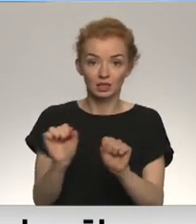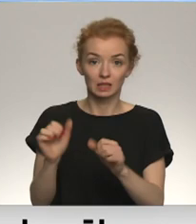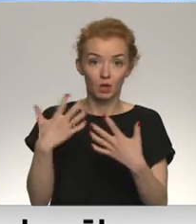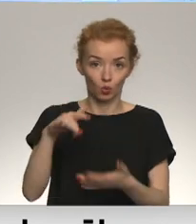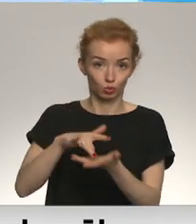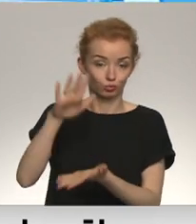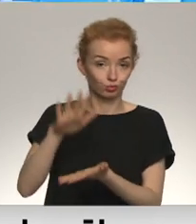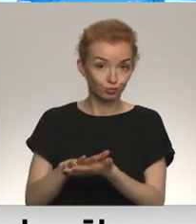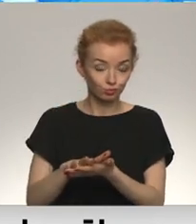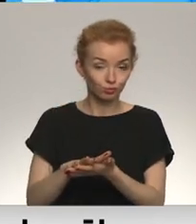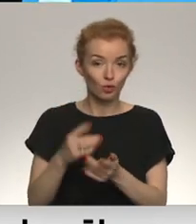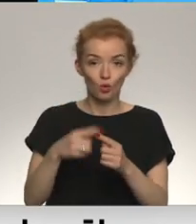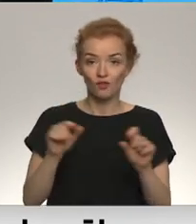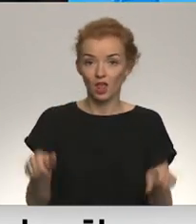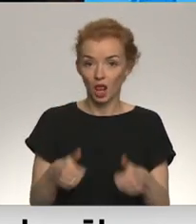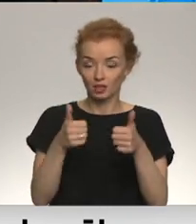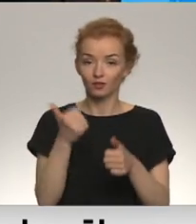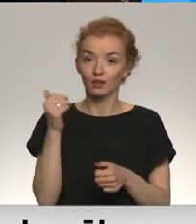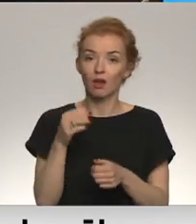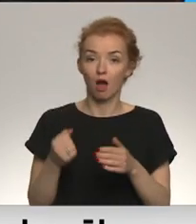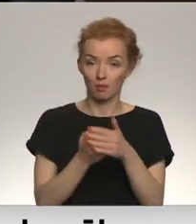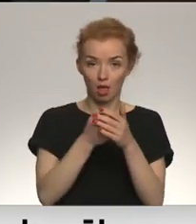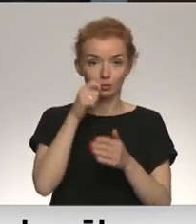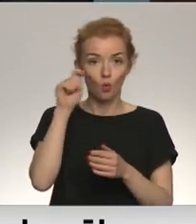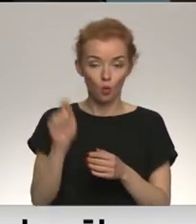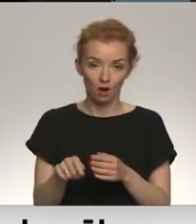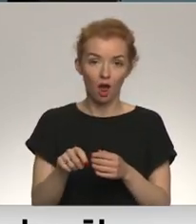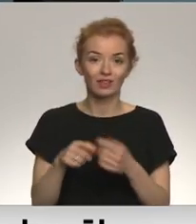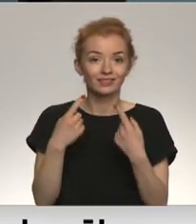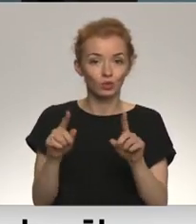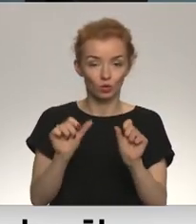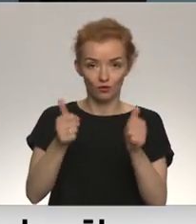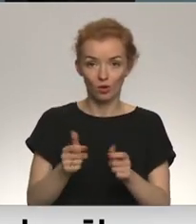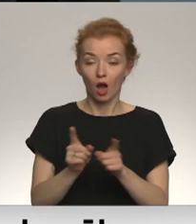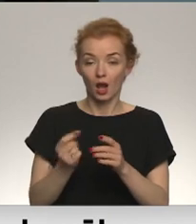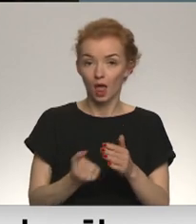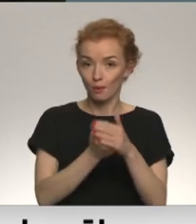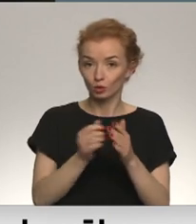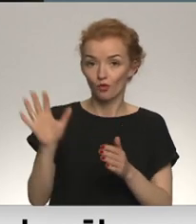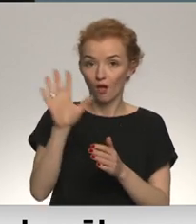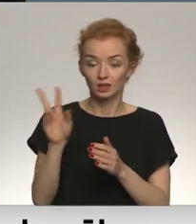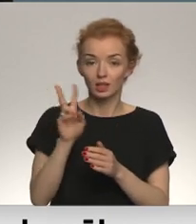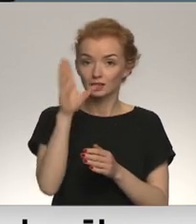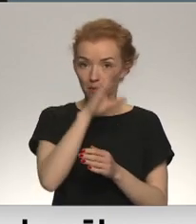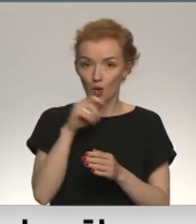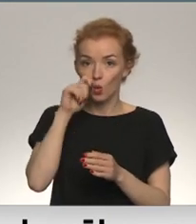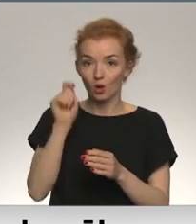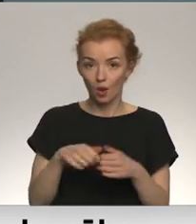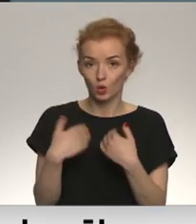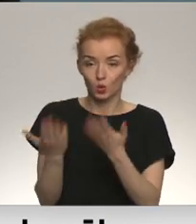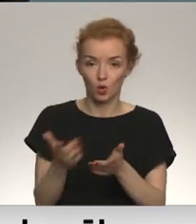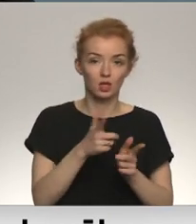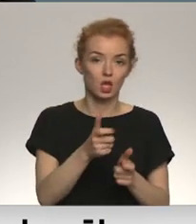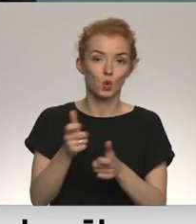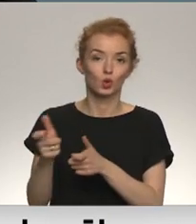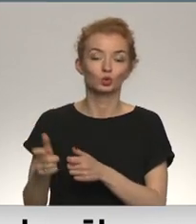Izsmelti. Vienlaikus viņa apliecināja atbalstu Ukrainai citos veidos, arī atbalstot valstis, kas spēja Ukrainu apgādāt ar